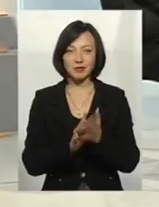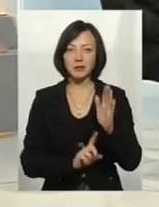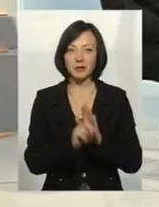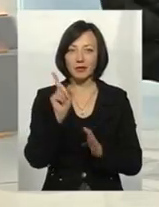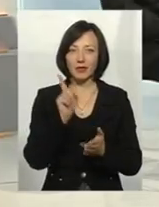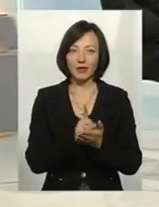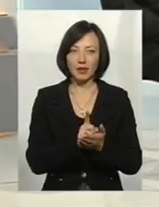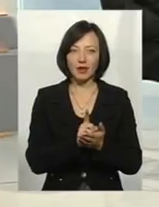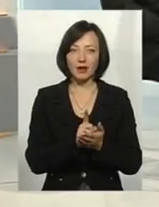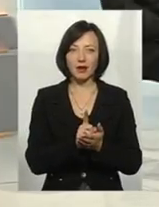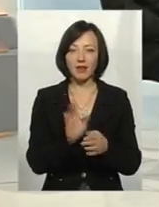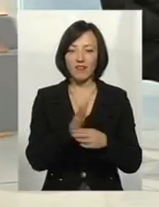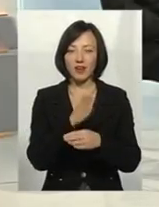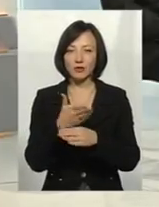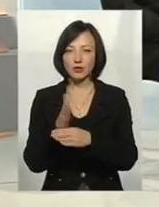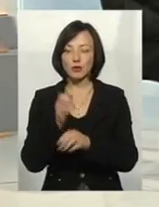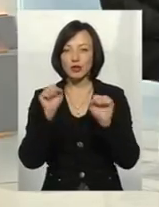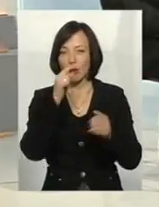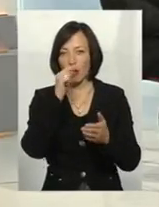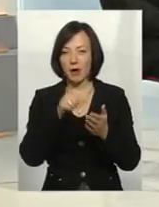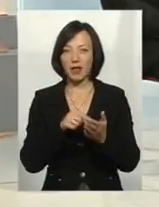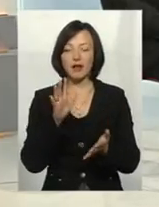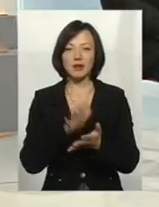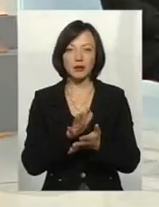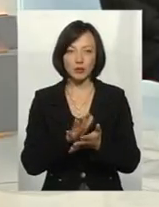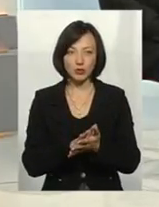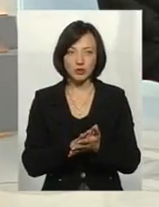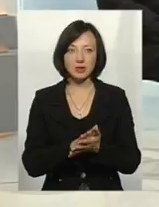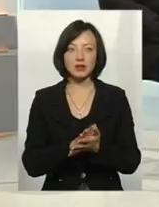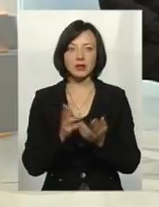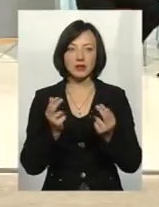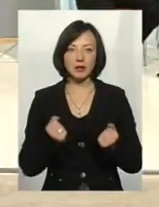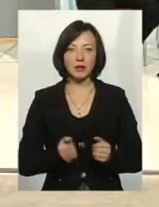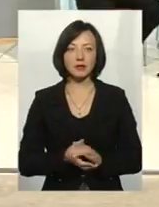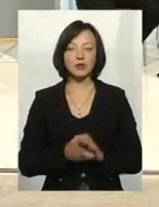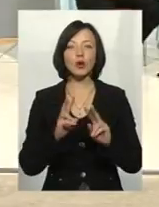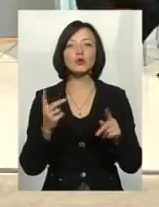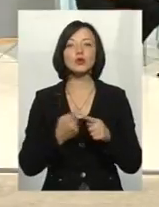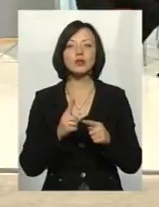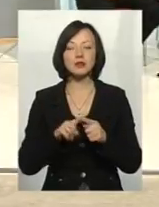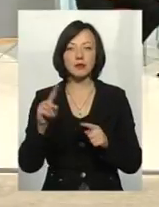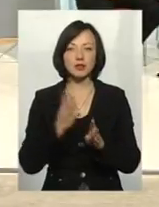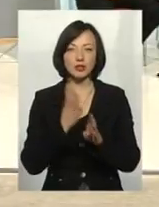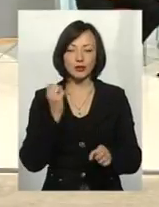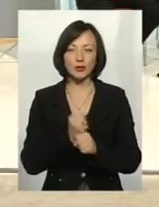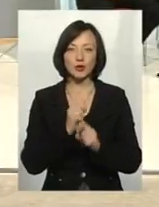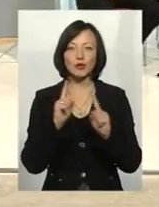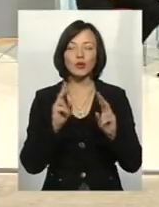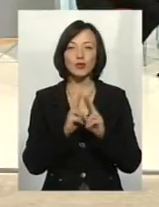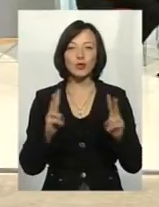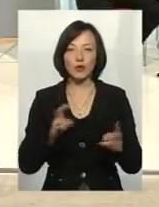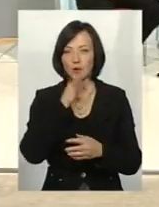виключити всі можливі попадання забрудників. Так, я розумію. Хто це в першу чергу має робити? І хто має